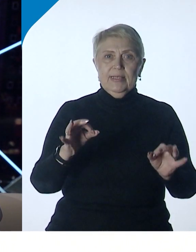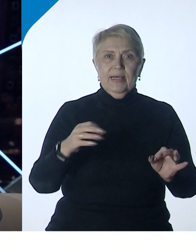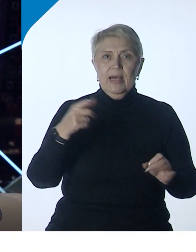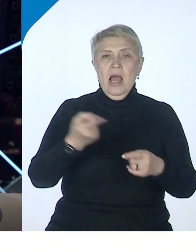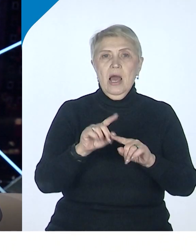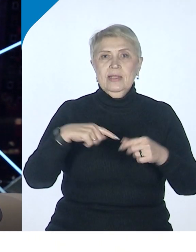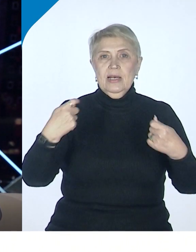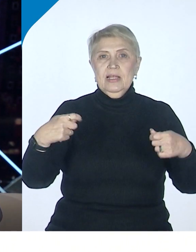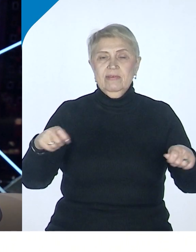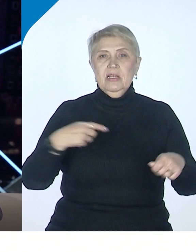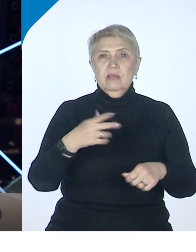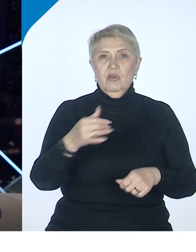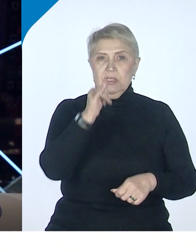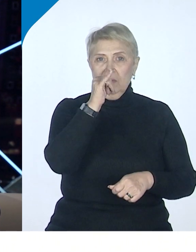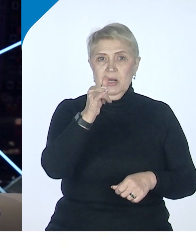политический ресурс.